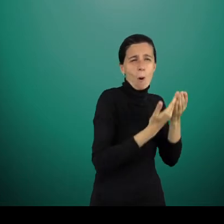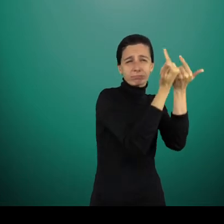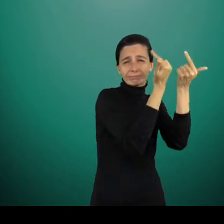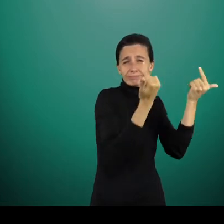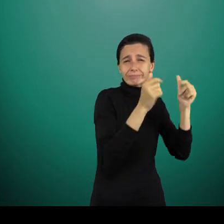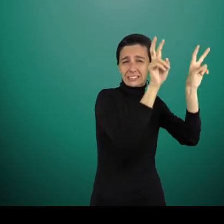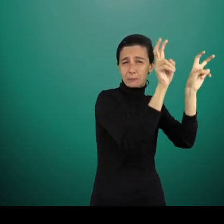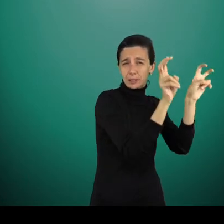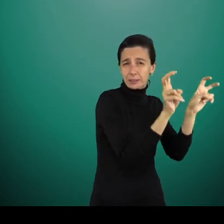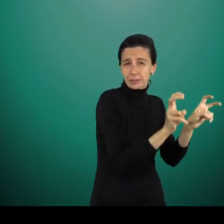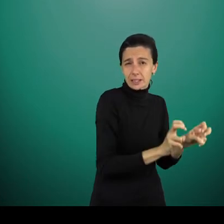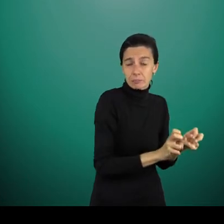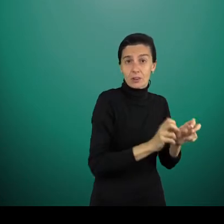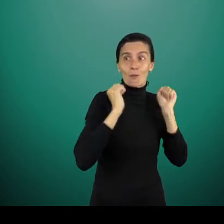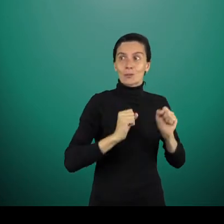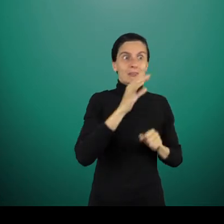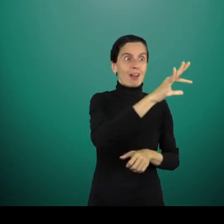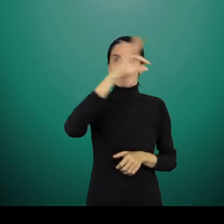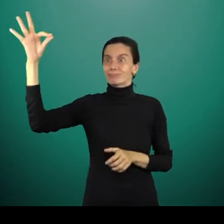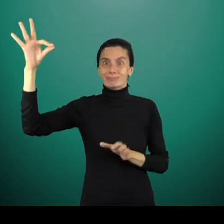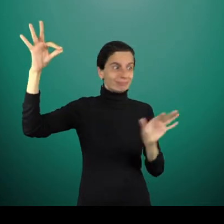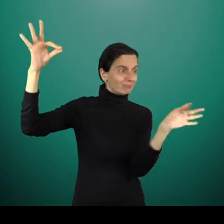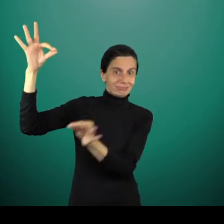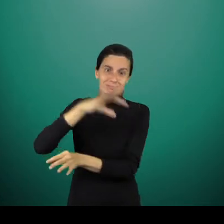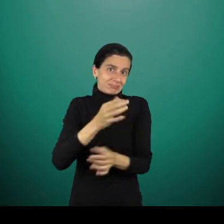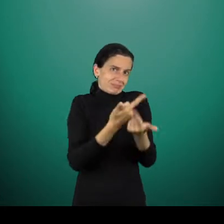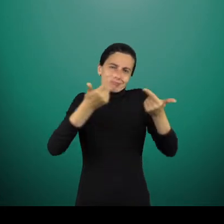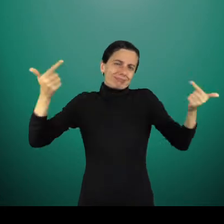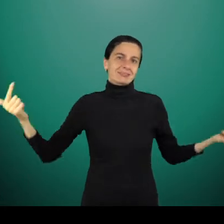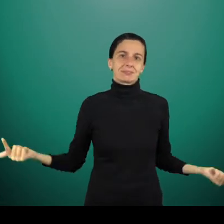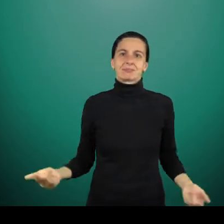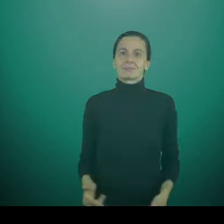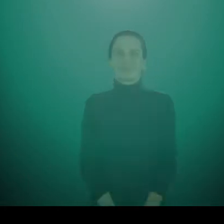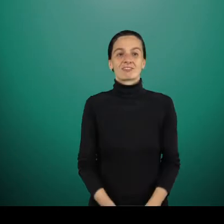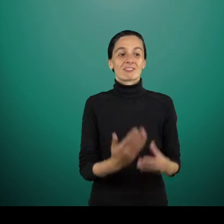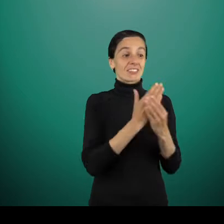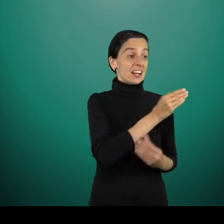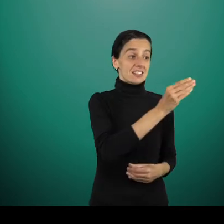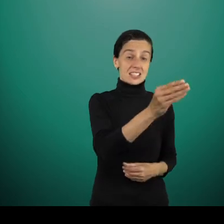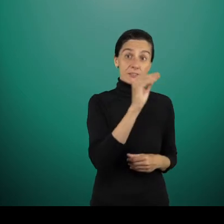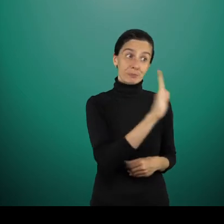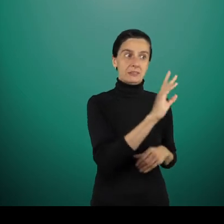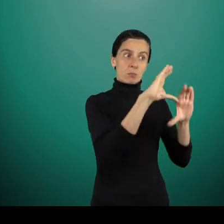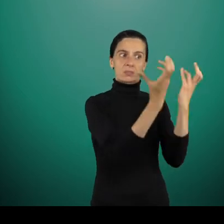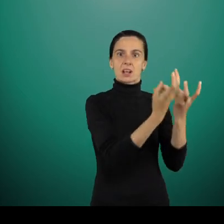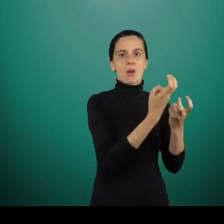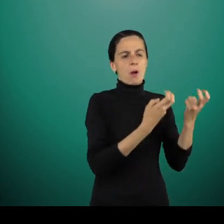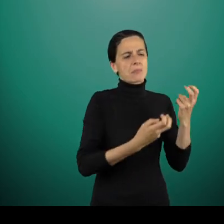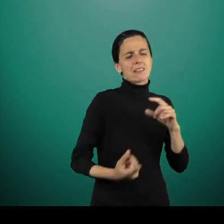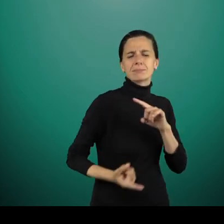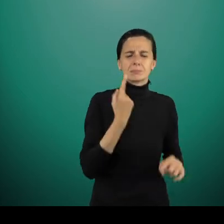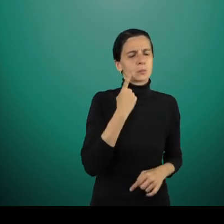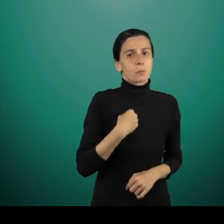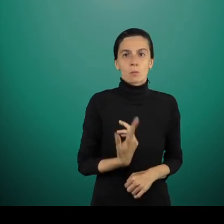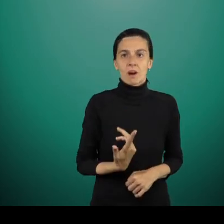de documents sur de multiples sujets, donc on peut y trouver presque n'importe quoi. Le Mundaneum archive was critical for me.